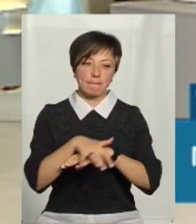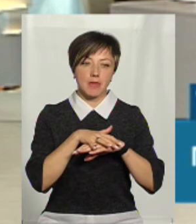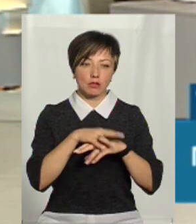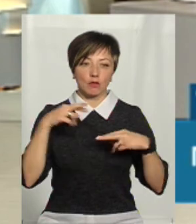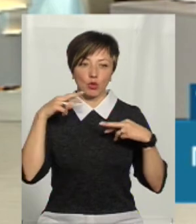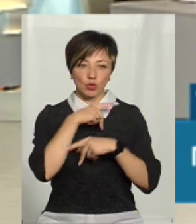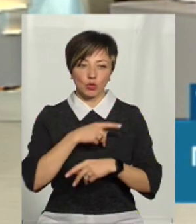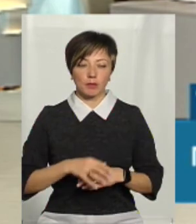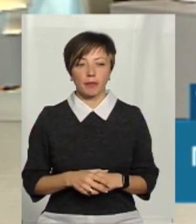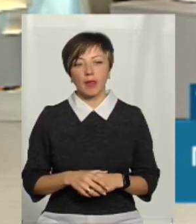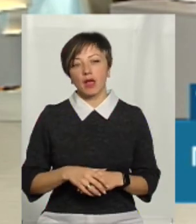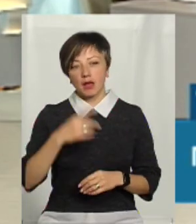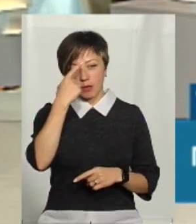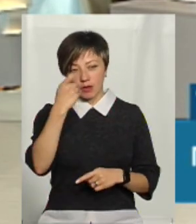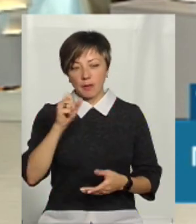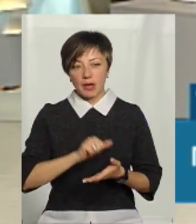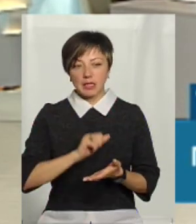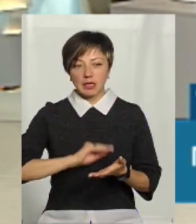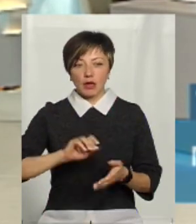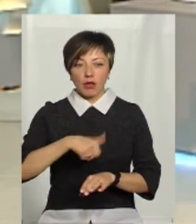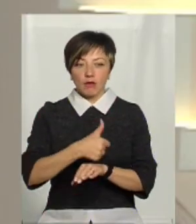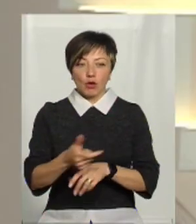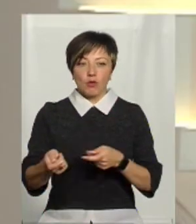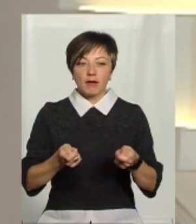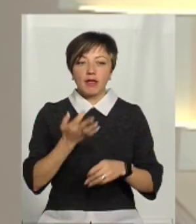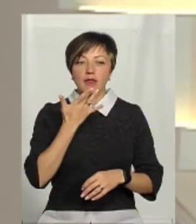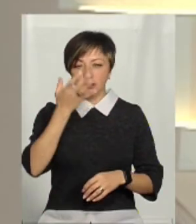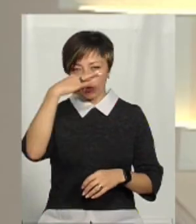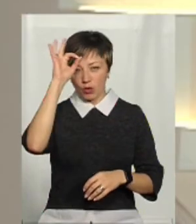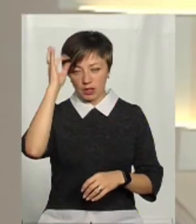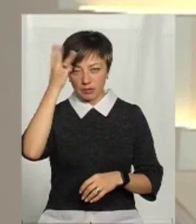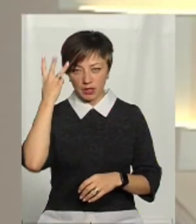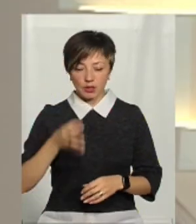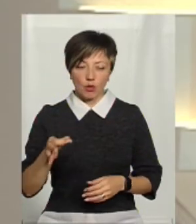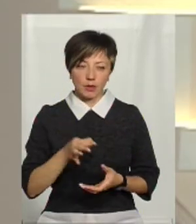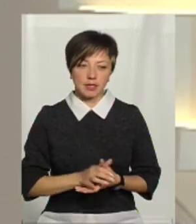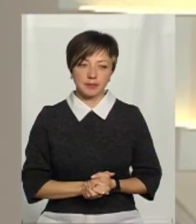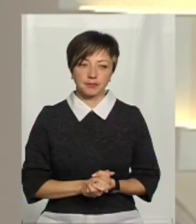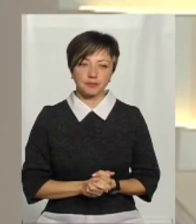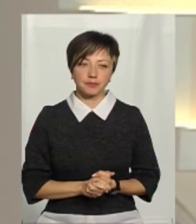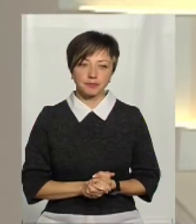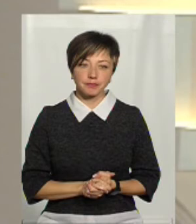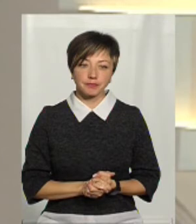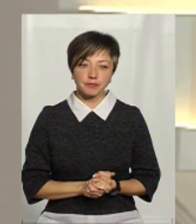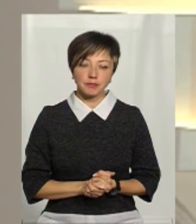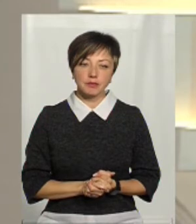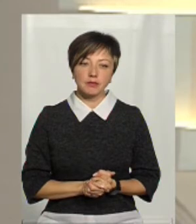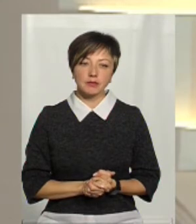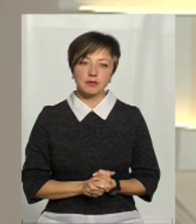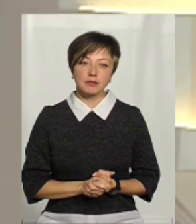масовим отруєнням. Про це повідомила прес-секретар головного управління Нацполіції Хмельницької області Інна Глега.